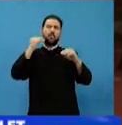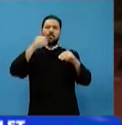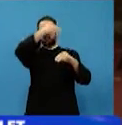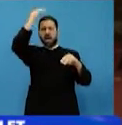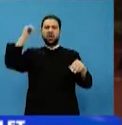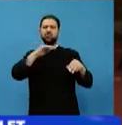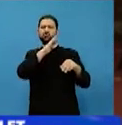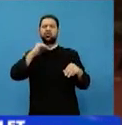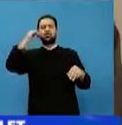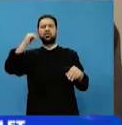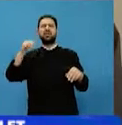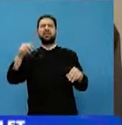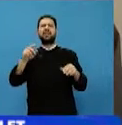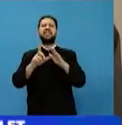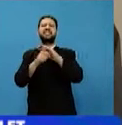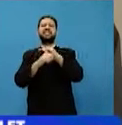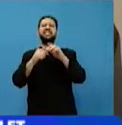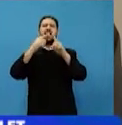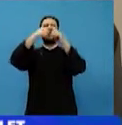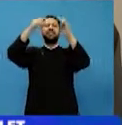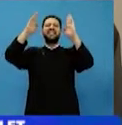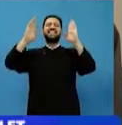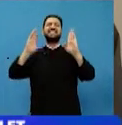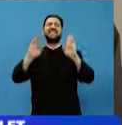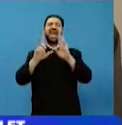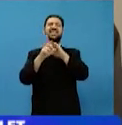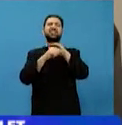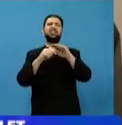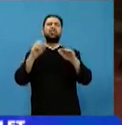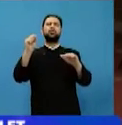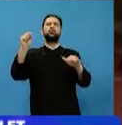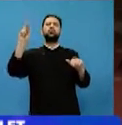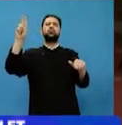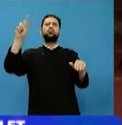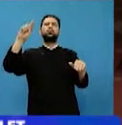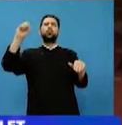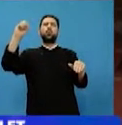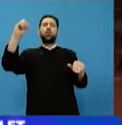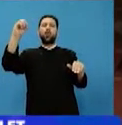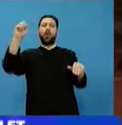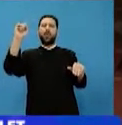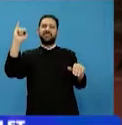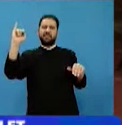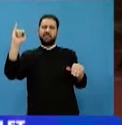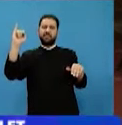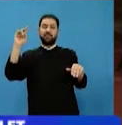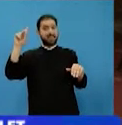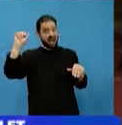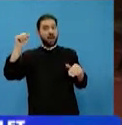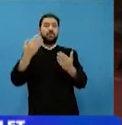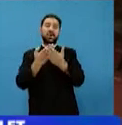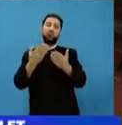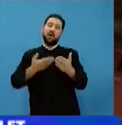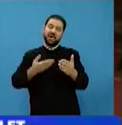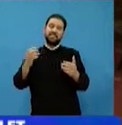foarte multe dialoguri cu Sfântul Paisie. Pentru că Părintele Paisie, Sfântul Paisie, să spunem